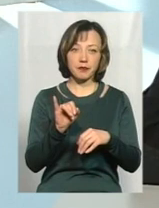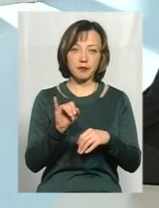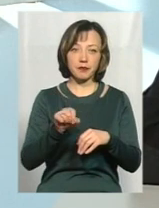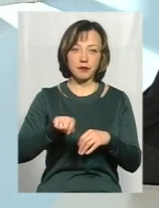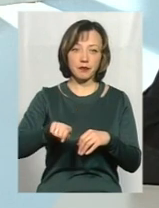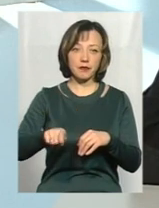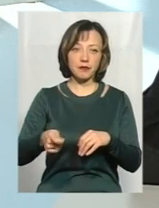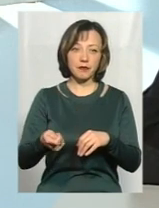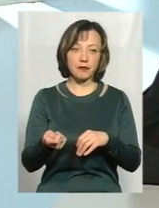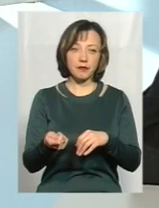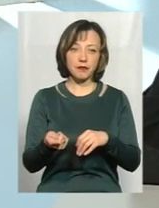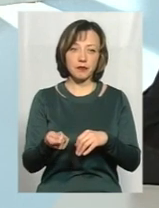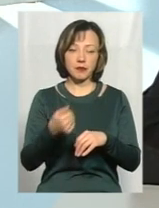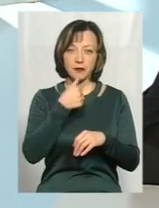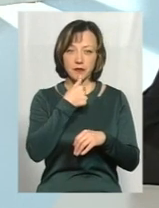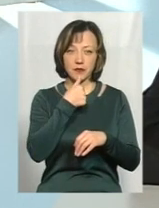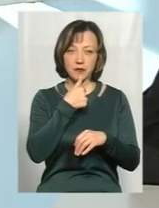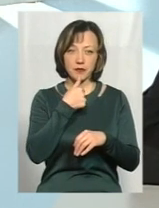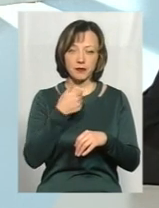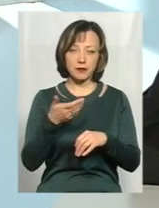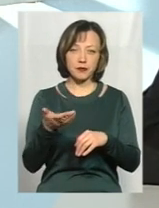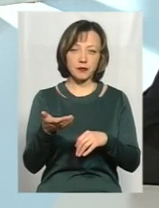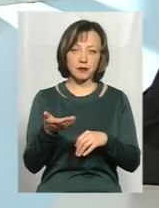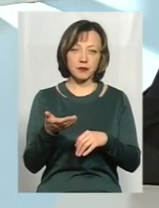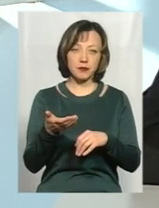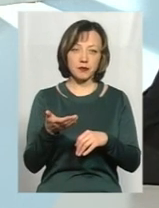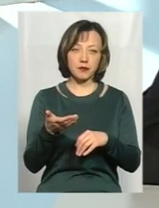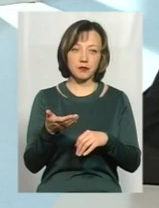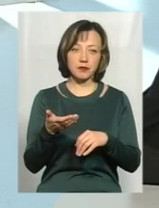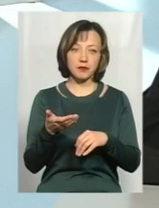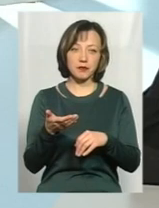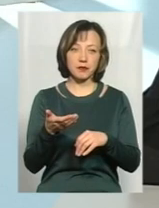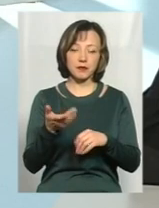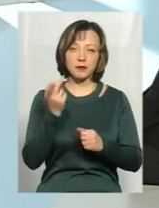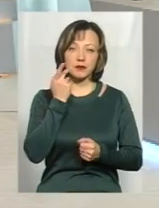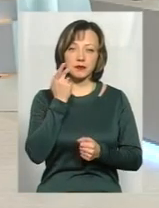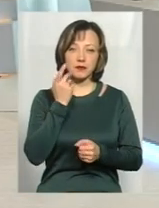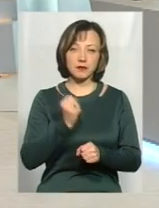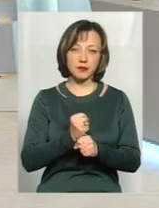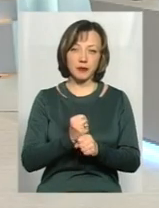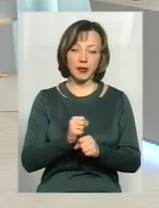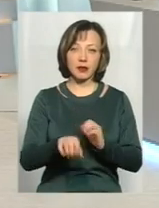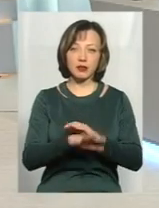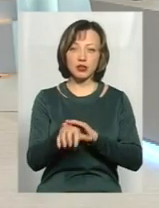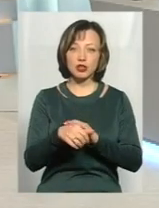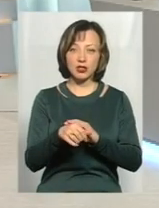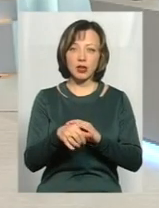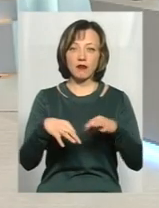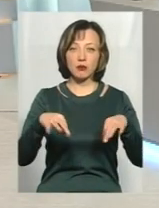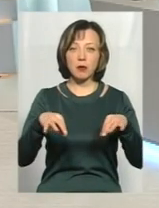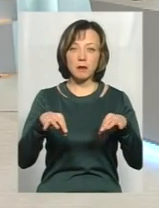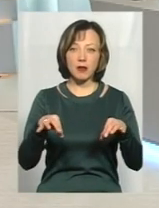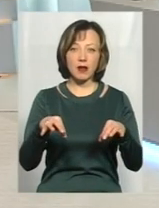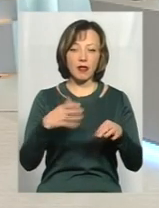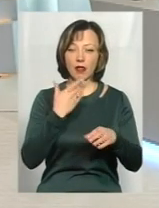замок автомобіля. Ну, як правило, це вчиняються крадіжки із автомобілів,